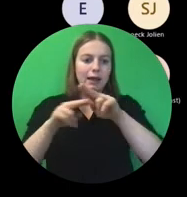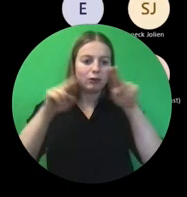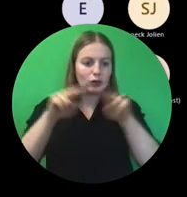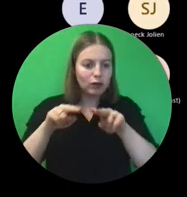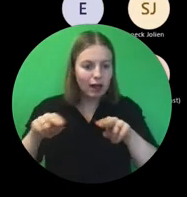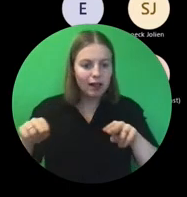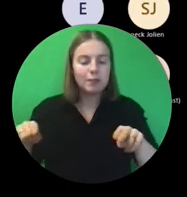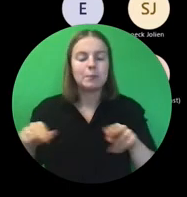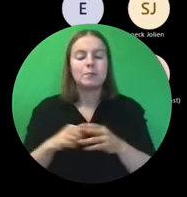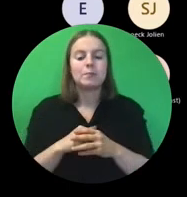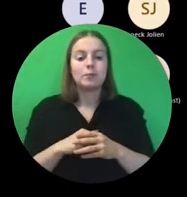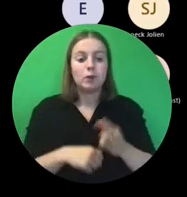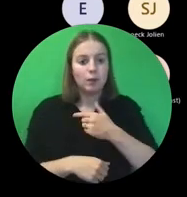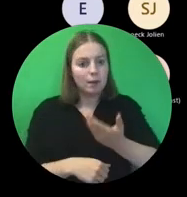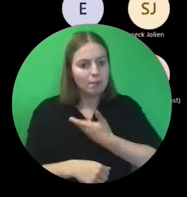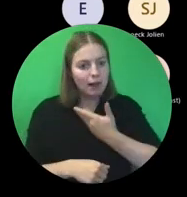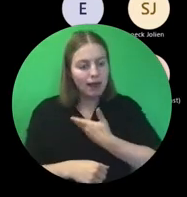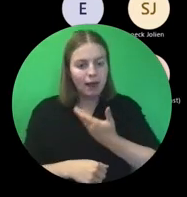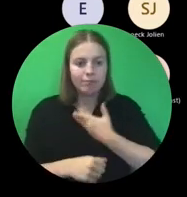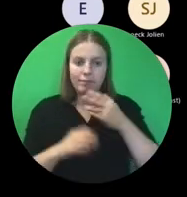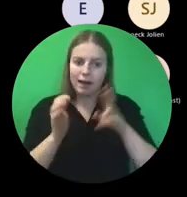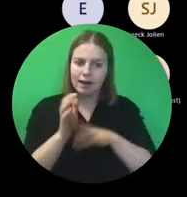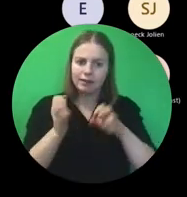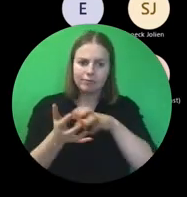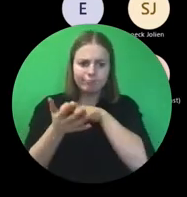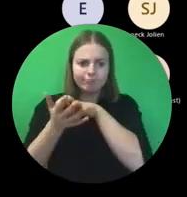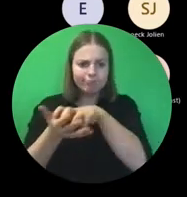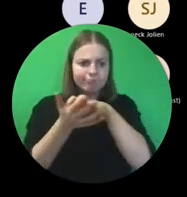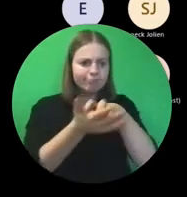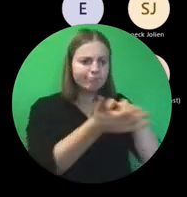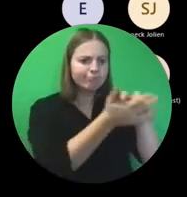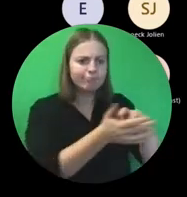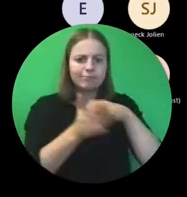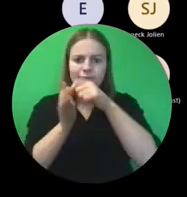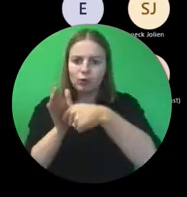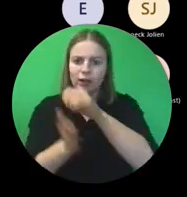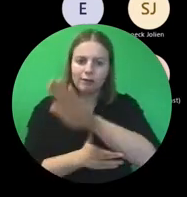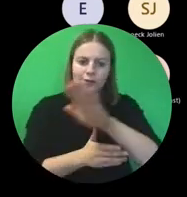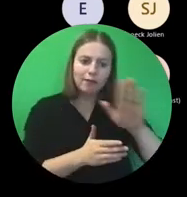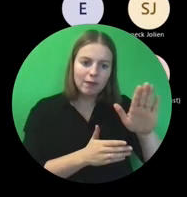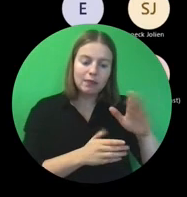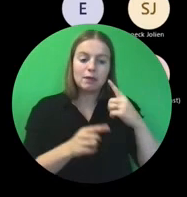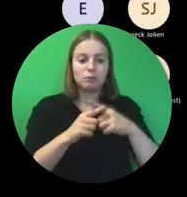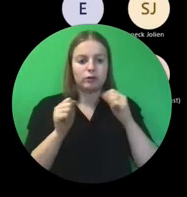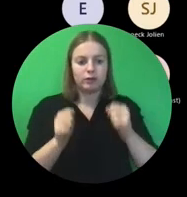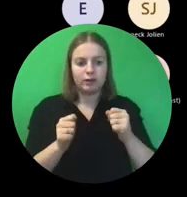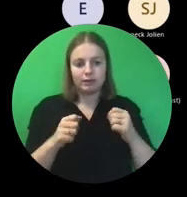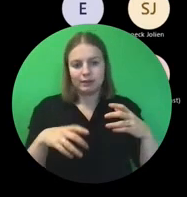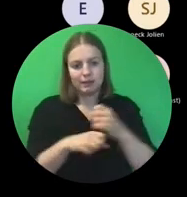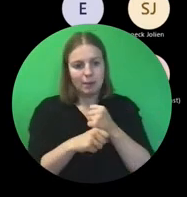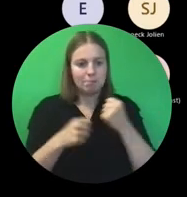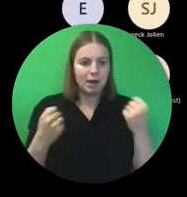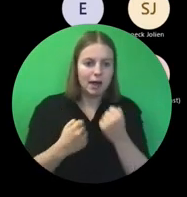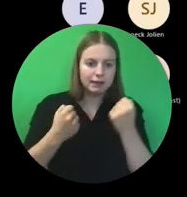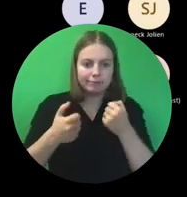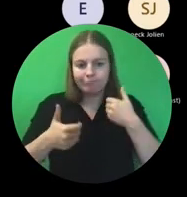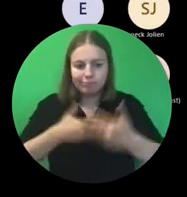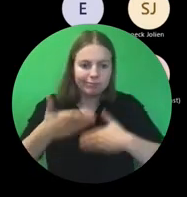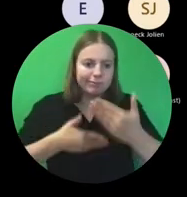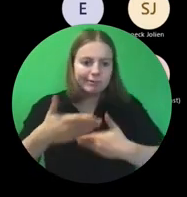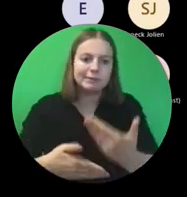zijn dan ook echt blij dat we jullie project effectief kunnen financieren en deze actie mee samen met jullie vorm kunnen geven.